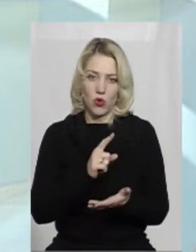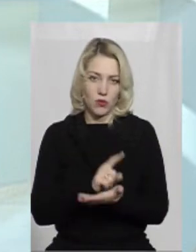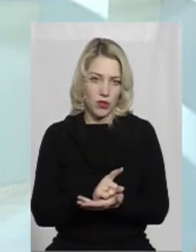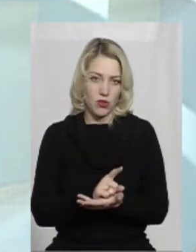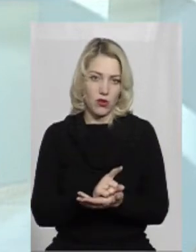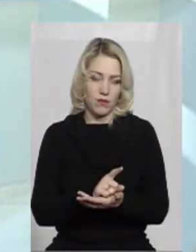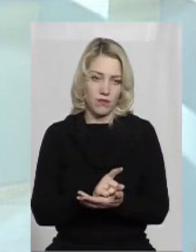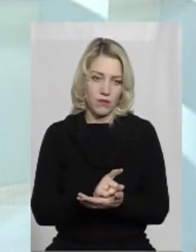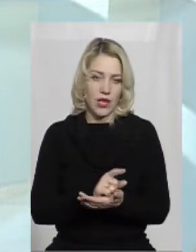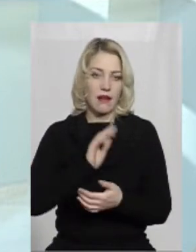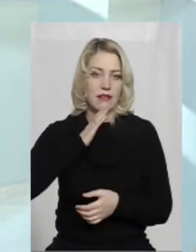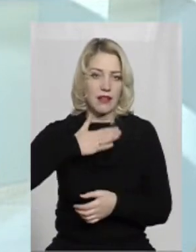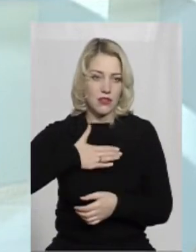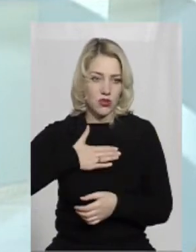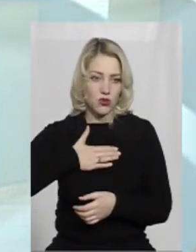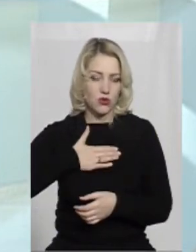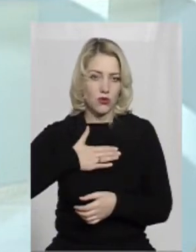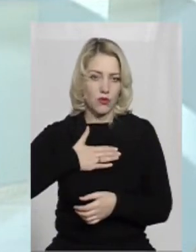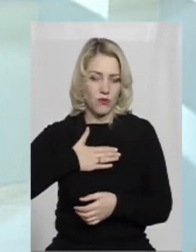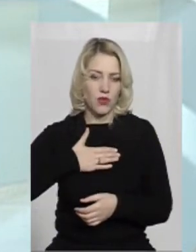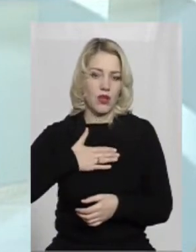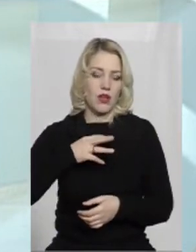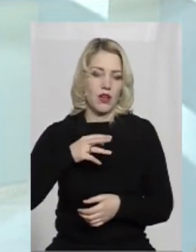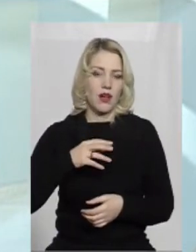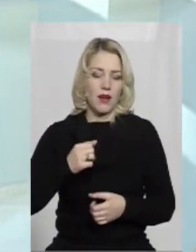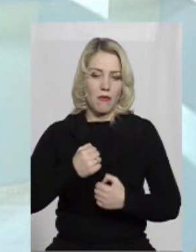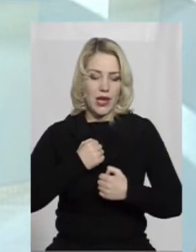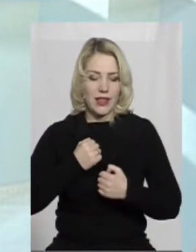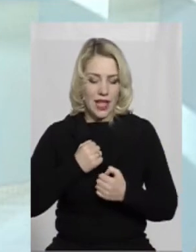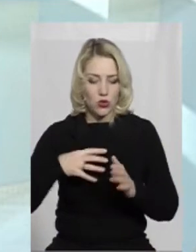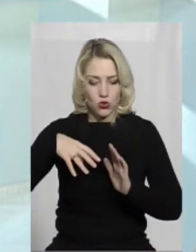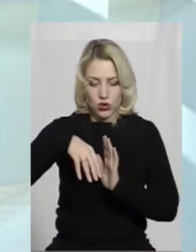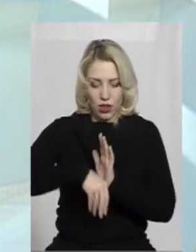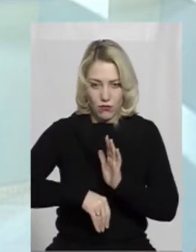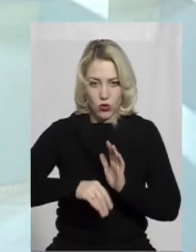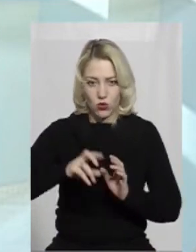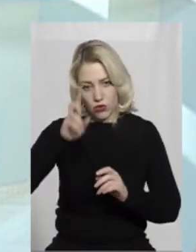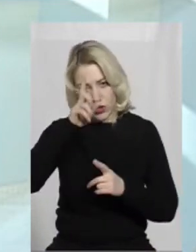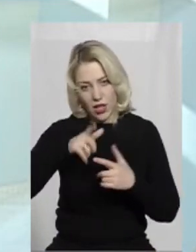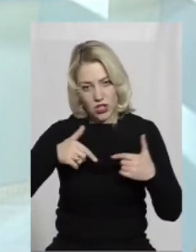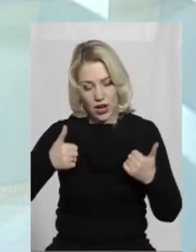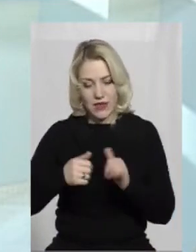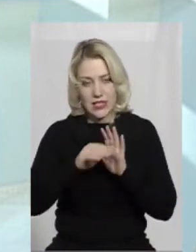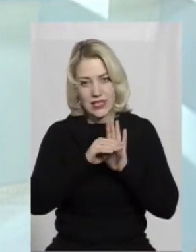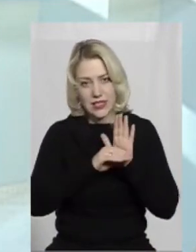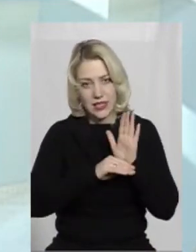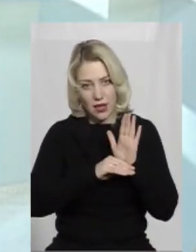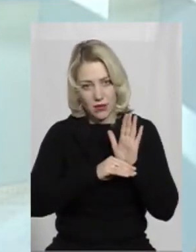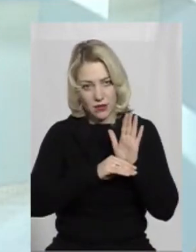нашу мілітарну складову в державній ось цій системі